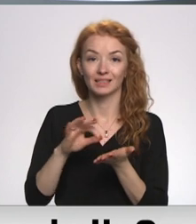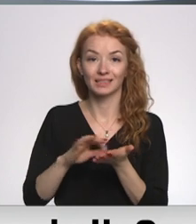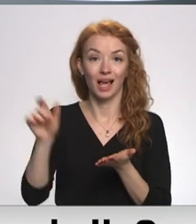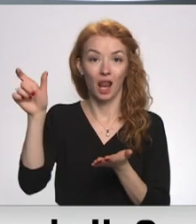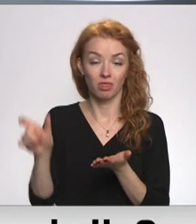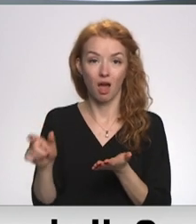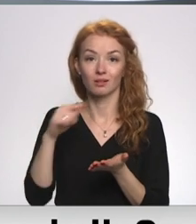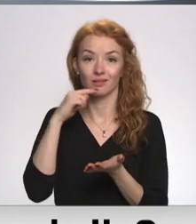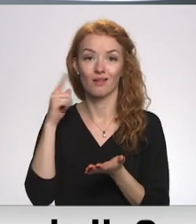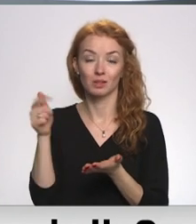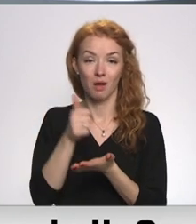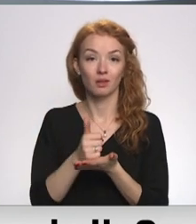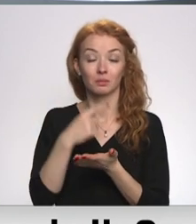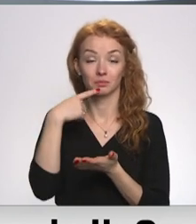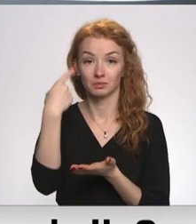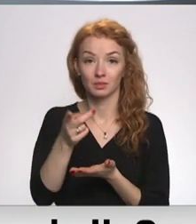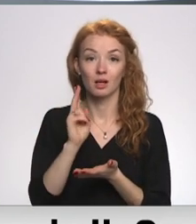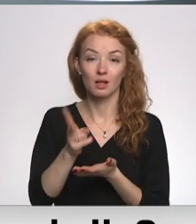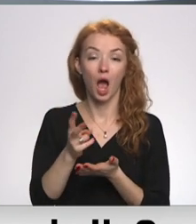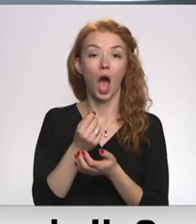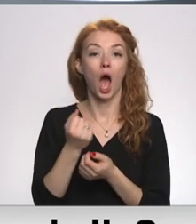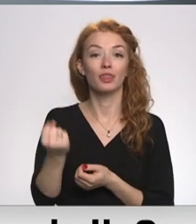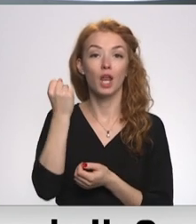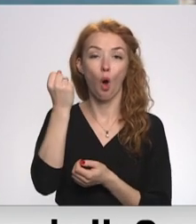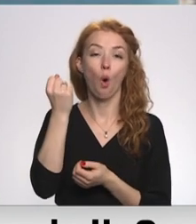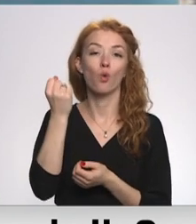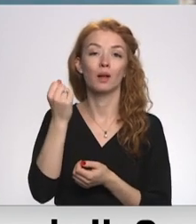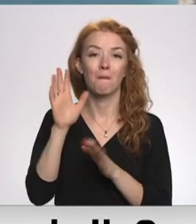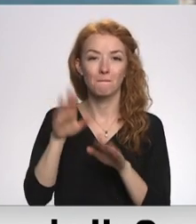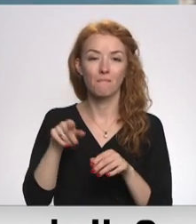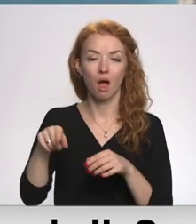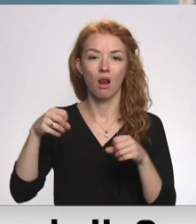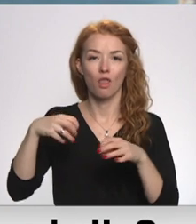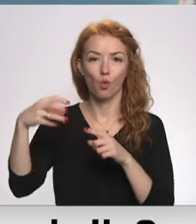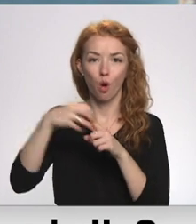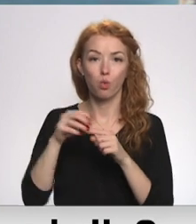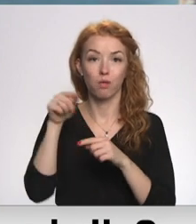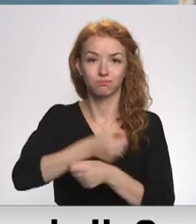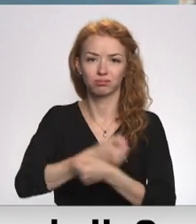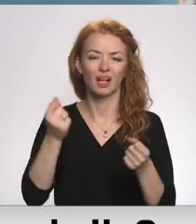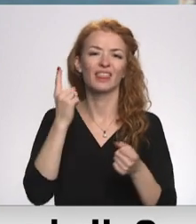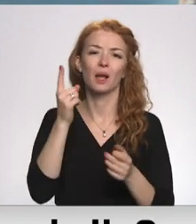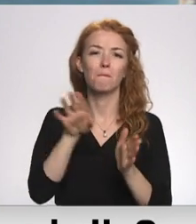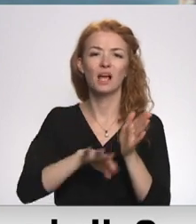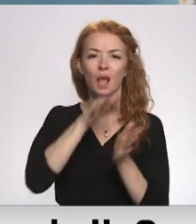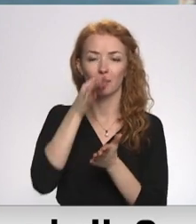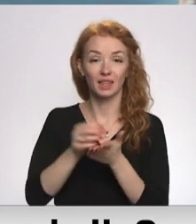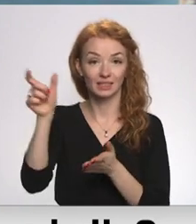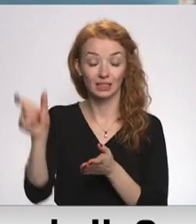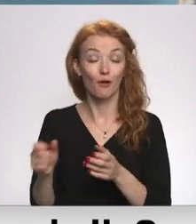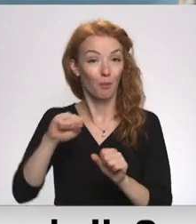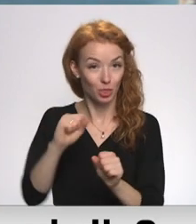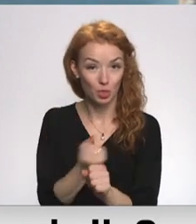izteicās, ka ar kodoli eskalāciju draudu tikai bezatbildīgi cilvēki, lai gan mēs zinām, ka Kremļa propagandas mēdī un arī atcerstu